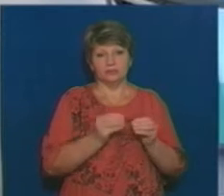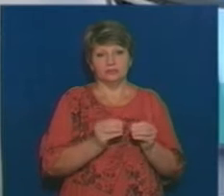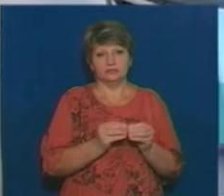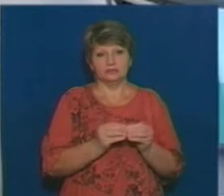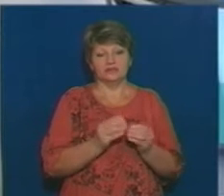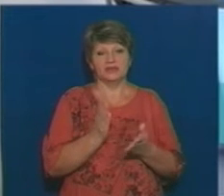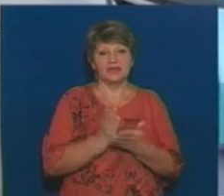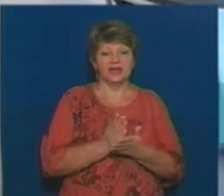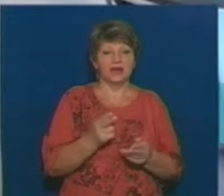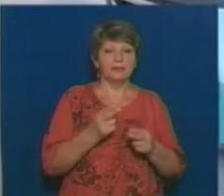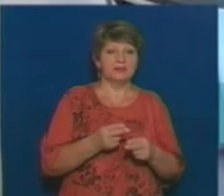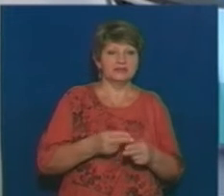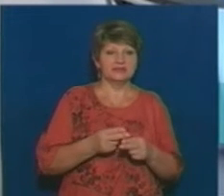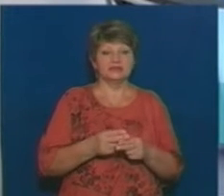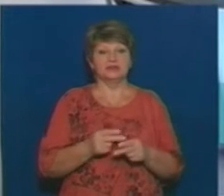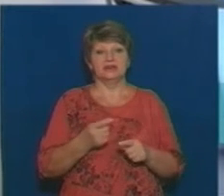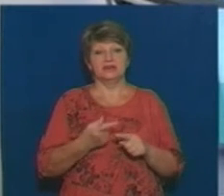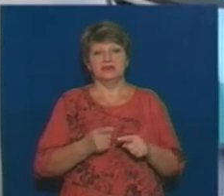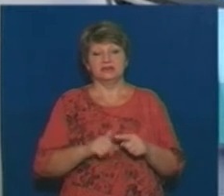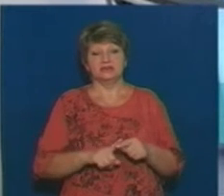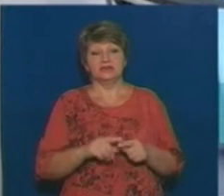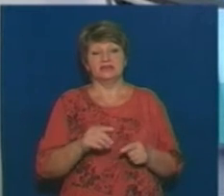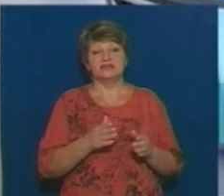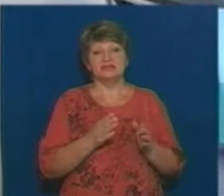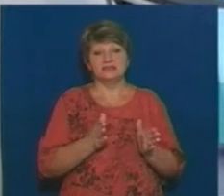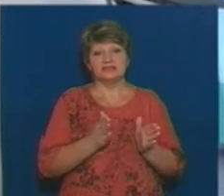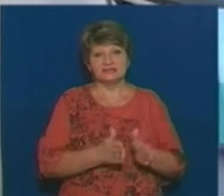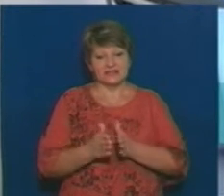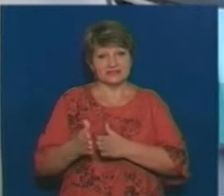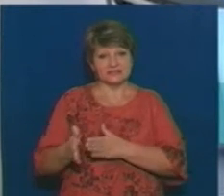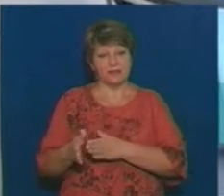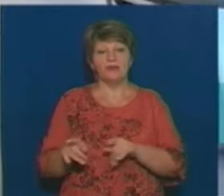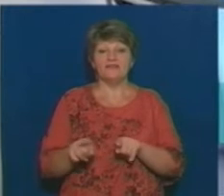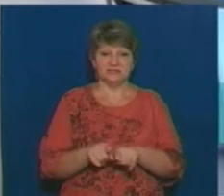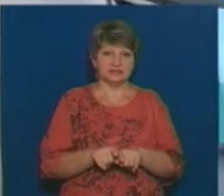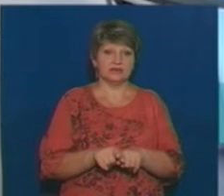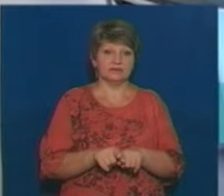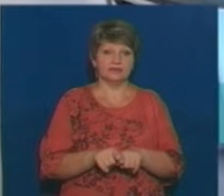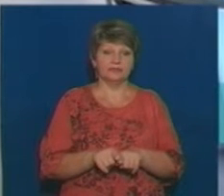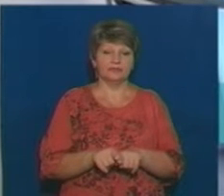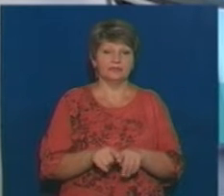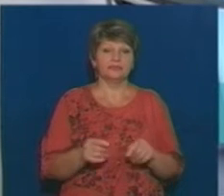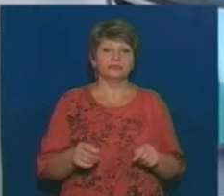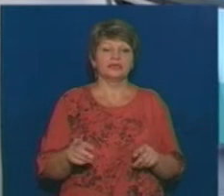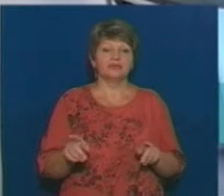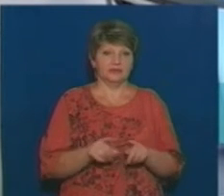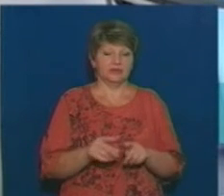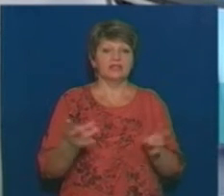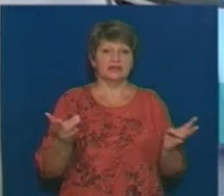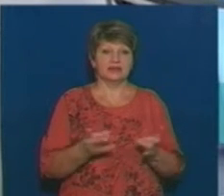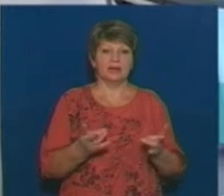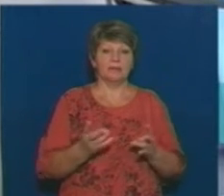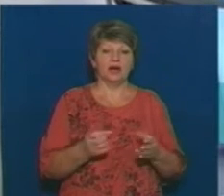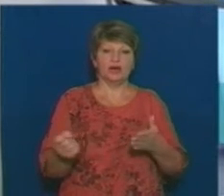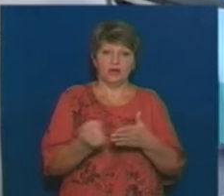перепонки, які встановлені законом і різними, там, самою системою, все рівно дається лобіювати, так би мовити,